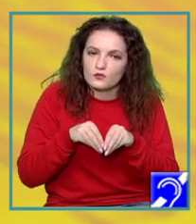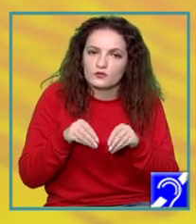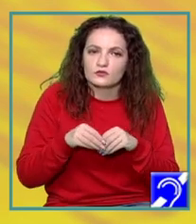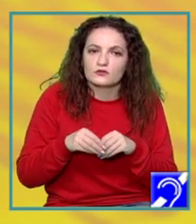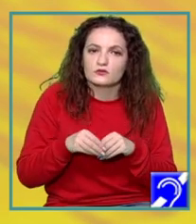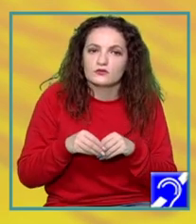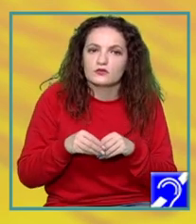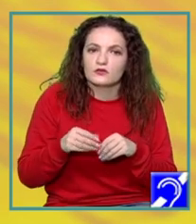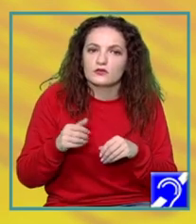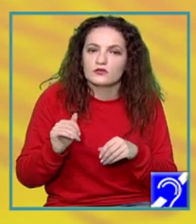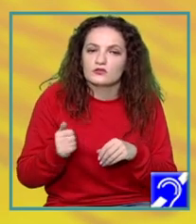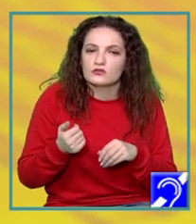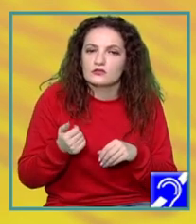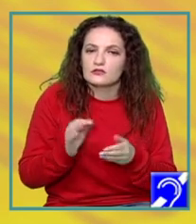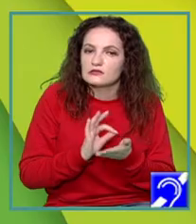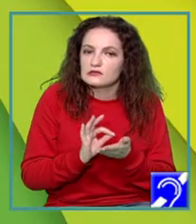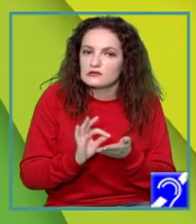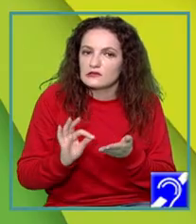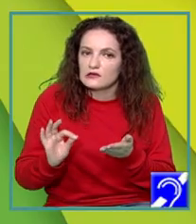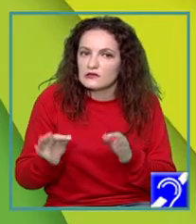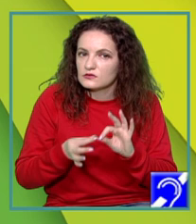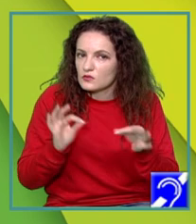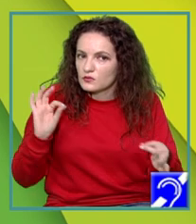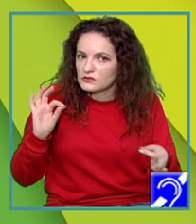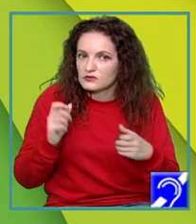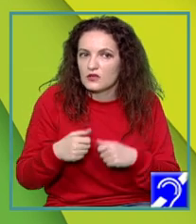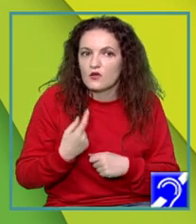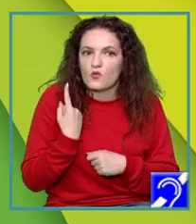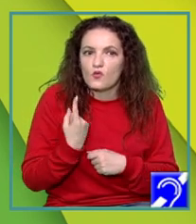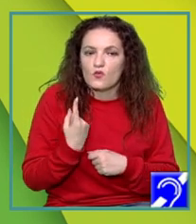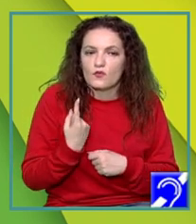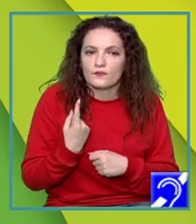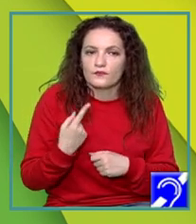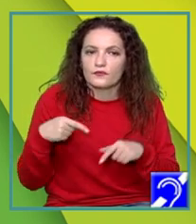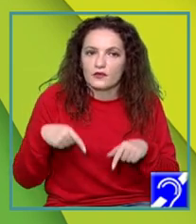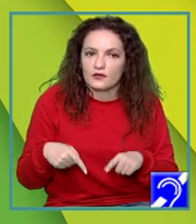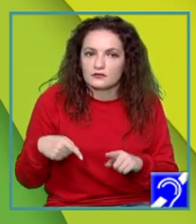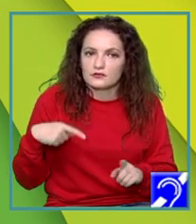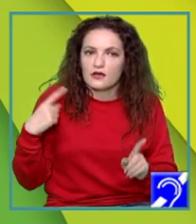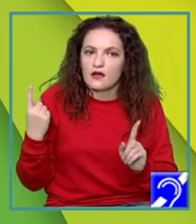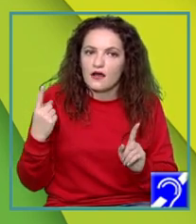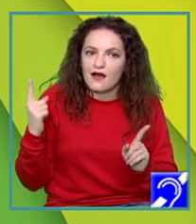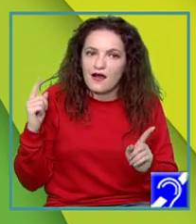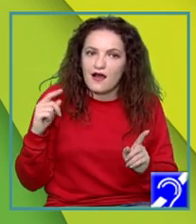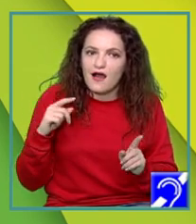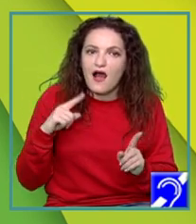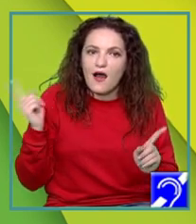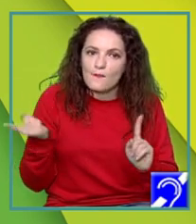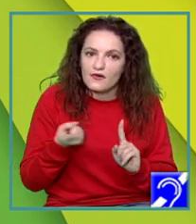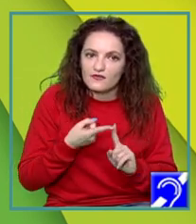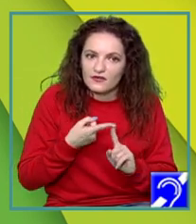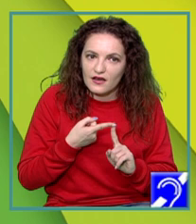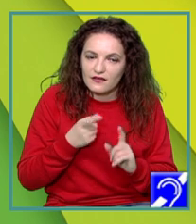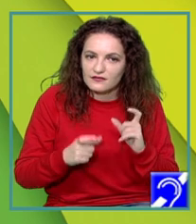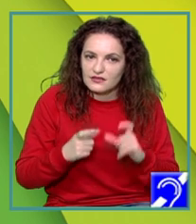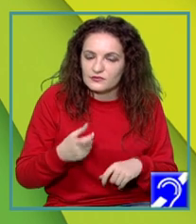completați următoarele propoziții sau fraze. 1. Astăzi, în timpul acestei lecții sau pe parcursul acestei